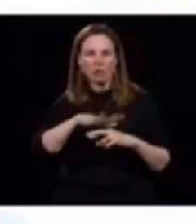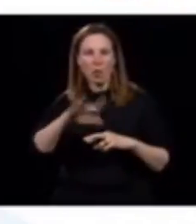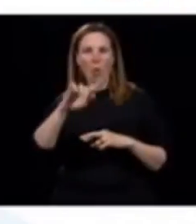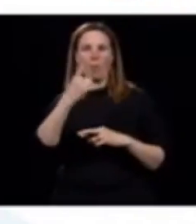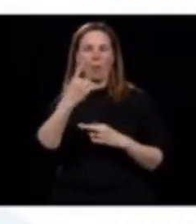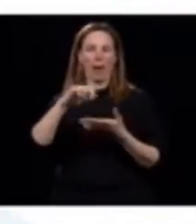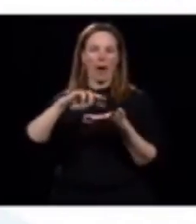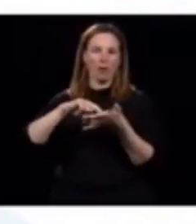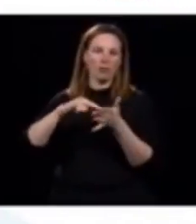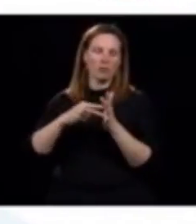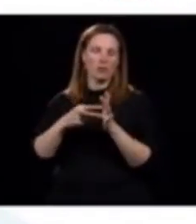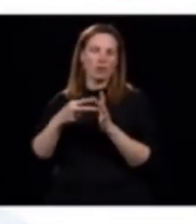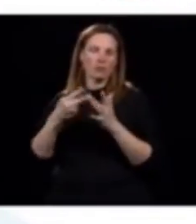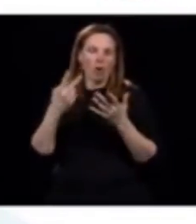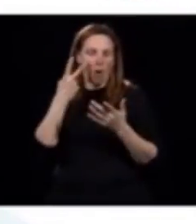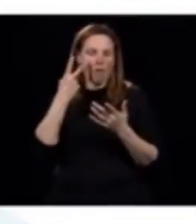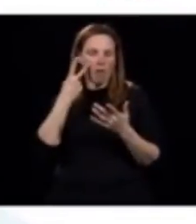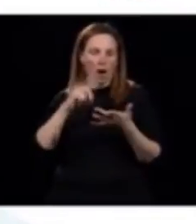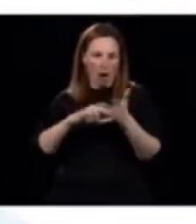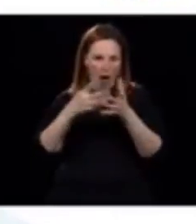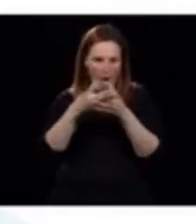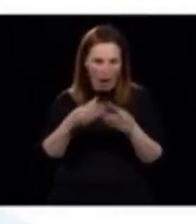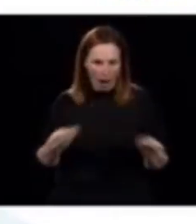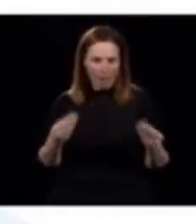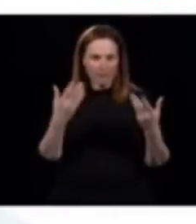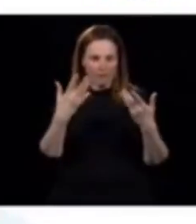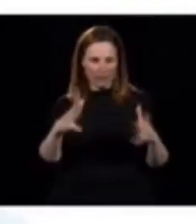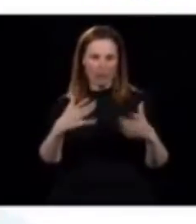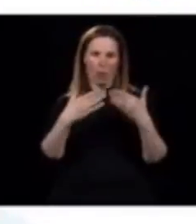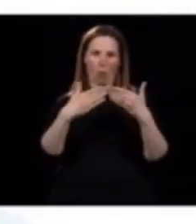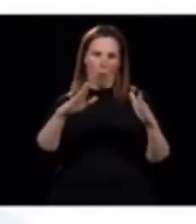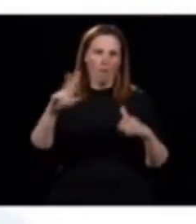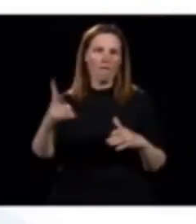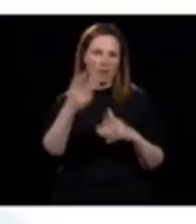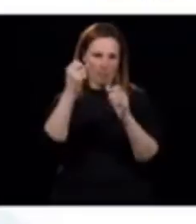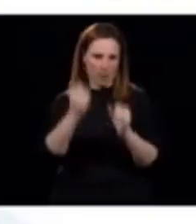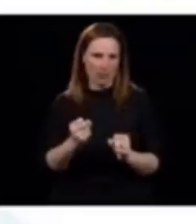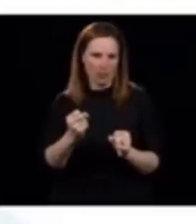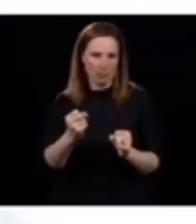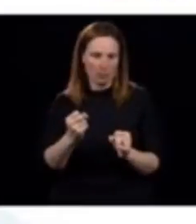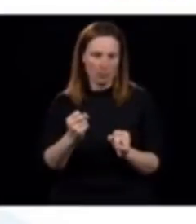mais moi, ce que je veux, c'est qu'une fois que ça va être réglé, on rouvre le plus vite possible.